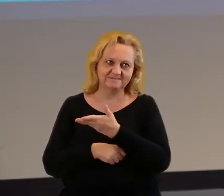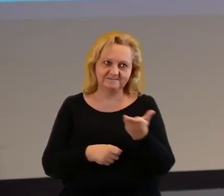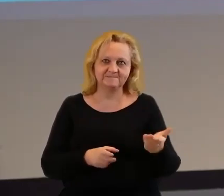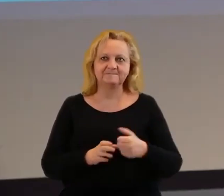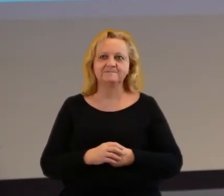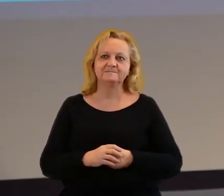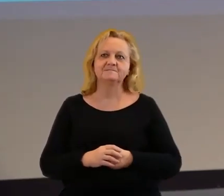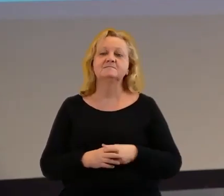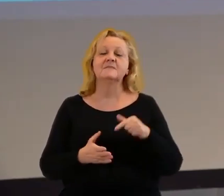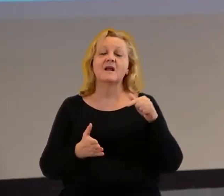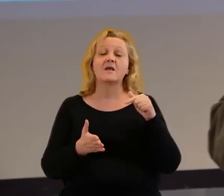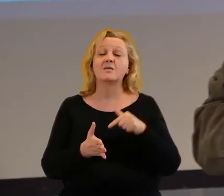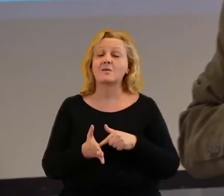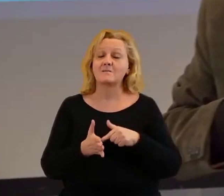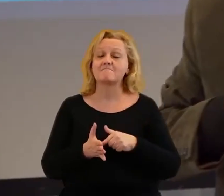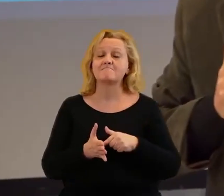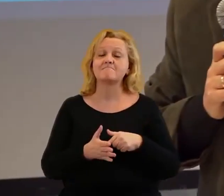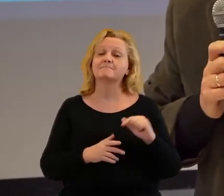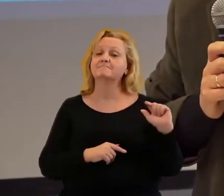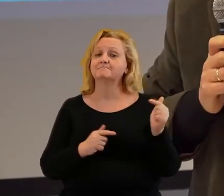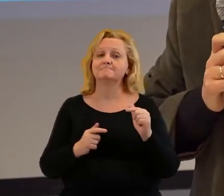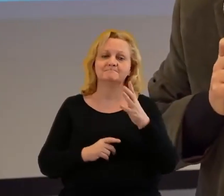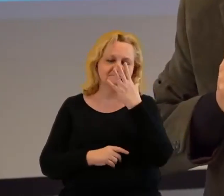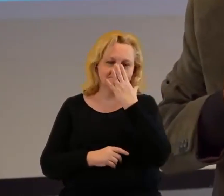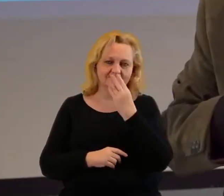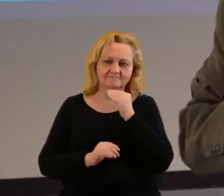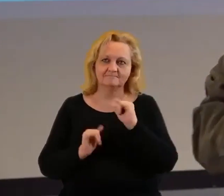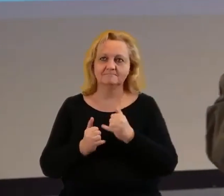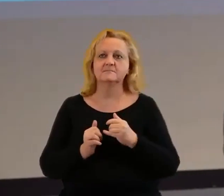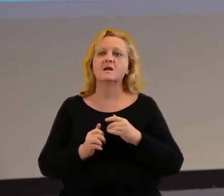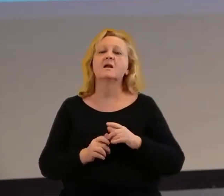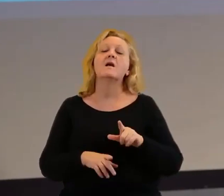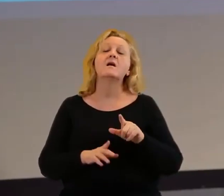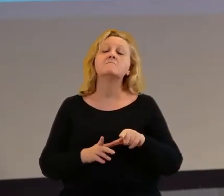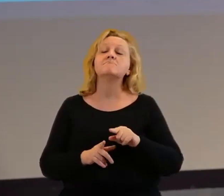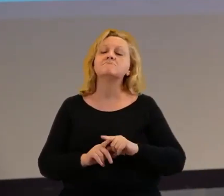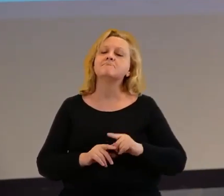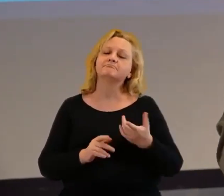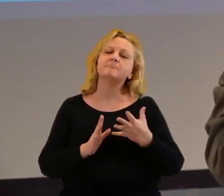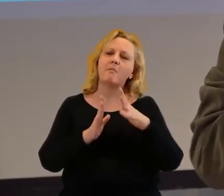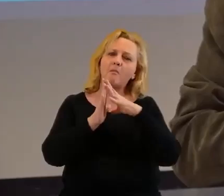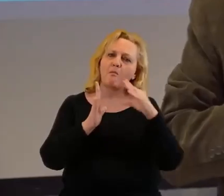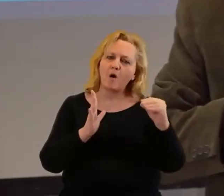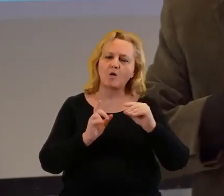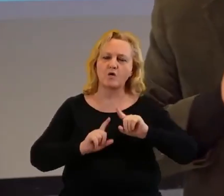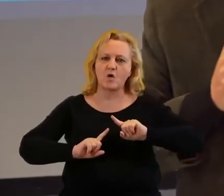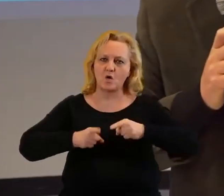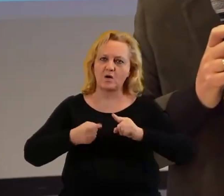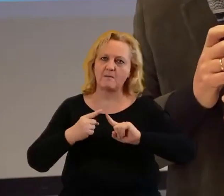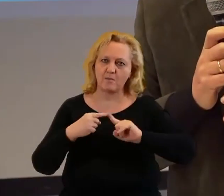Nasz panel dotyczy pewnego modelu organizacji pozarządowych,